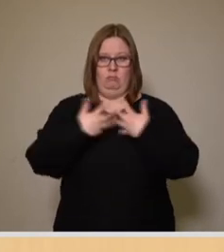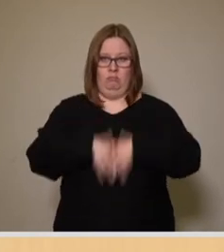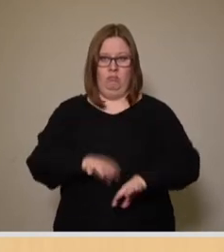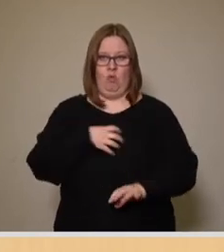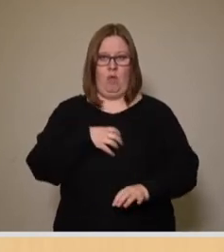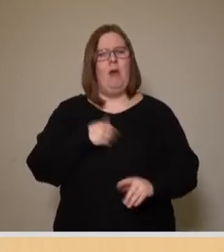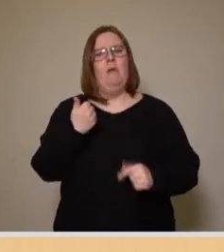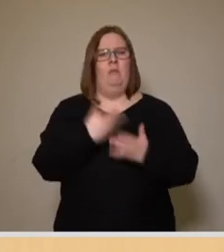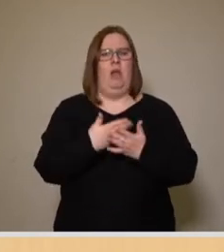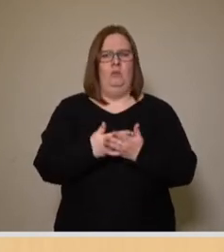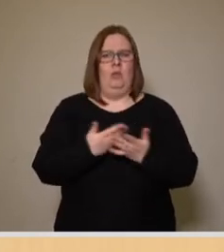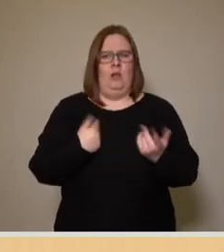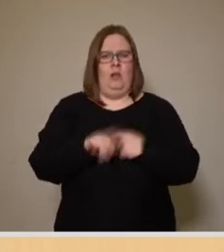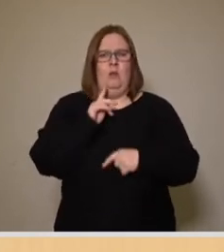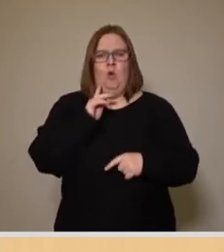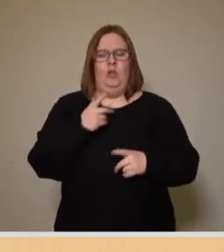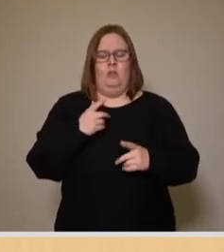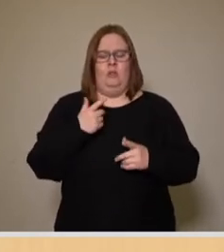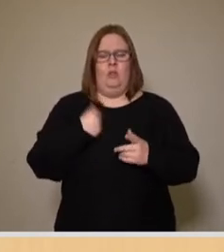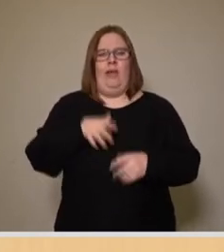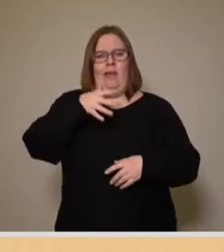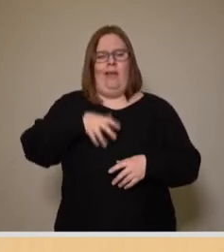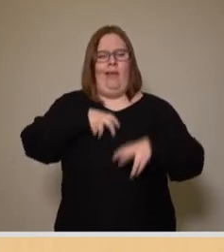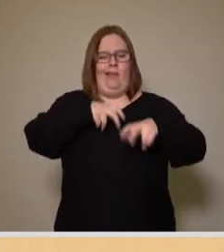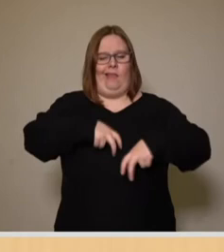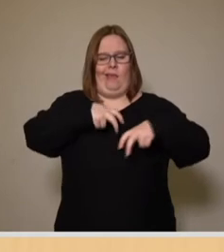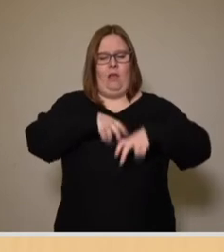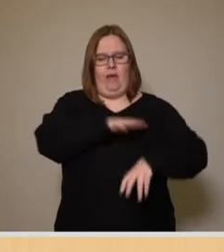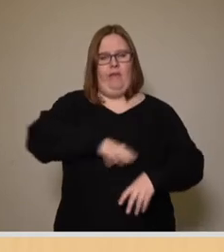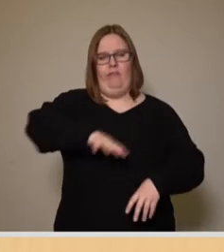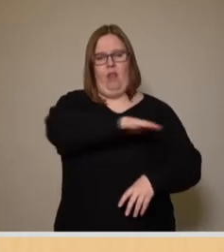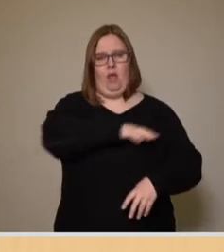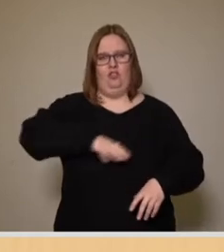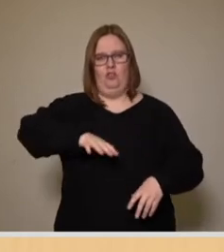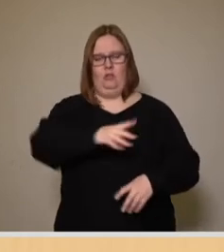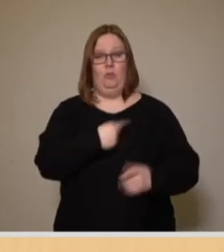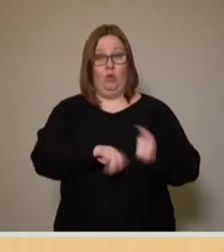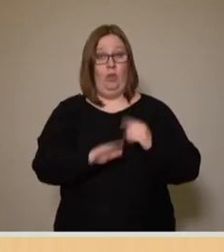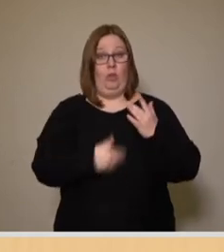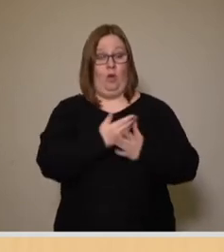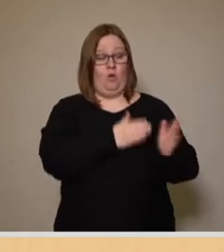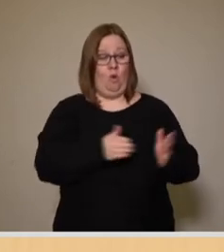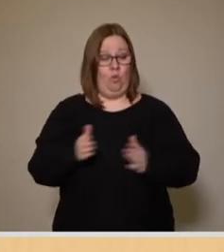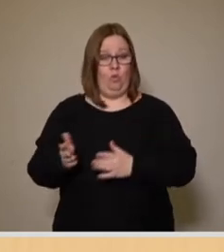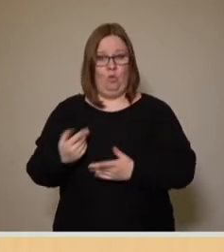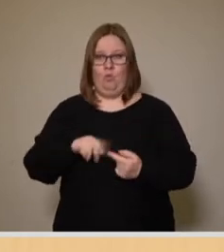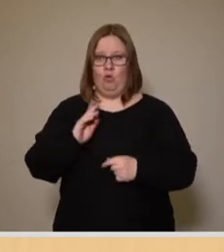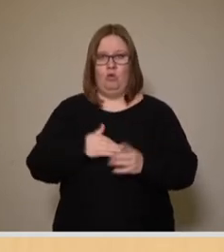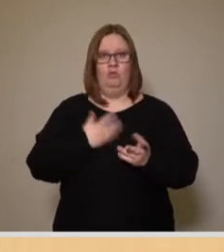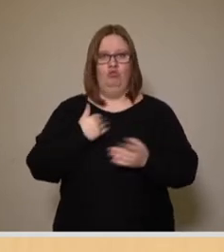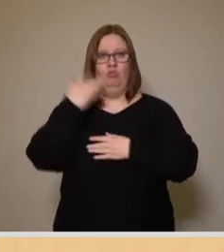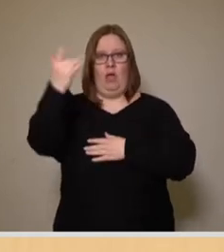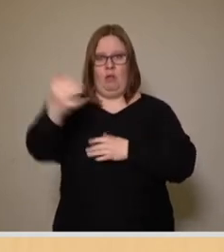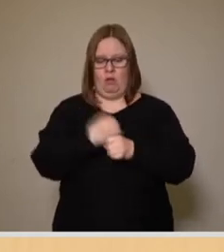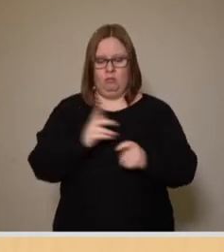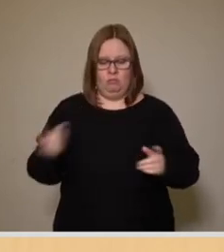konkretes Beispiel möchte ich das Freiwerten der Gärtnereiflächen nennen. Denn die Neuordnung dieser Flächen sollte ursprünglich eigentlich zu einer späteren Phase